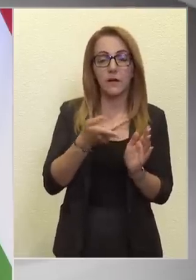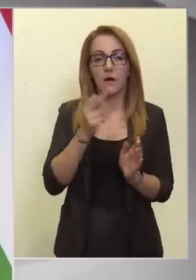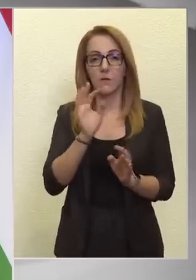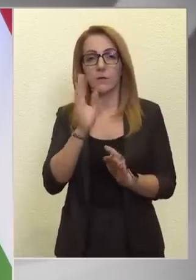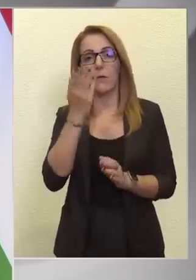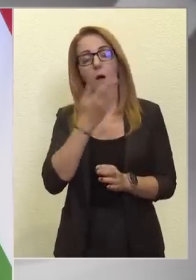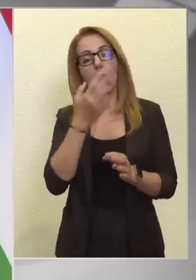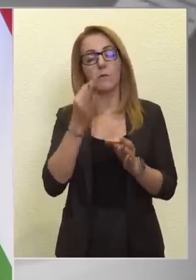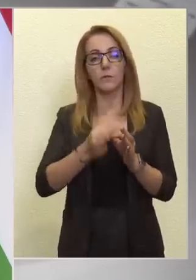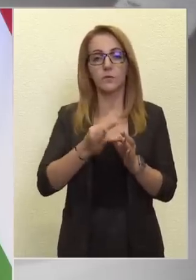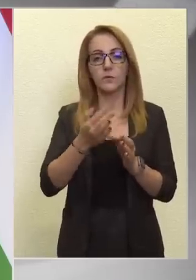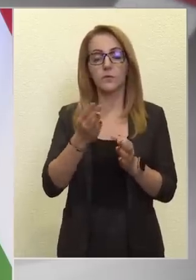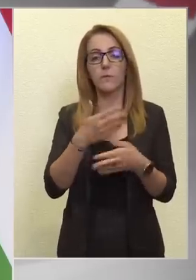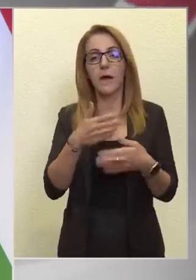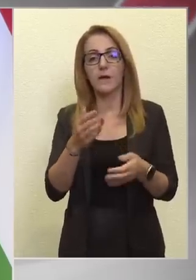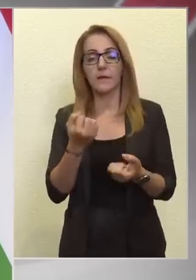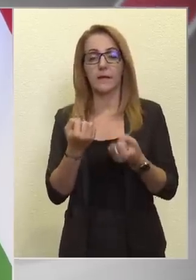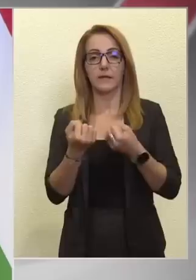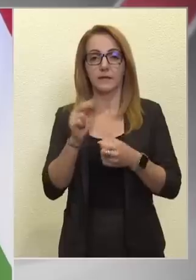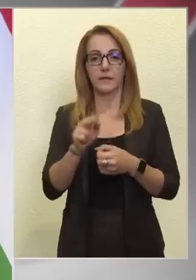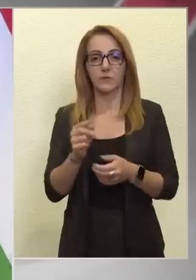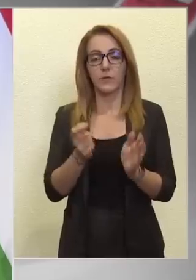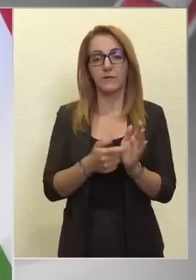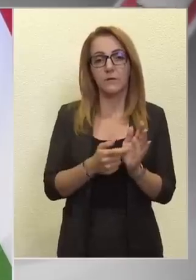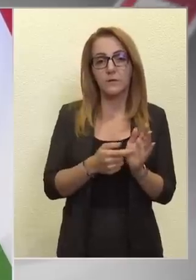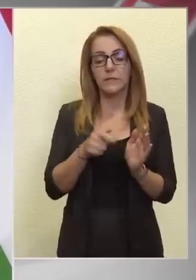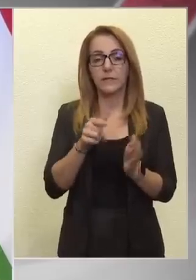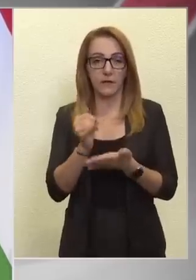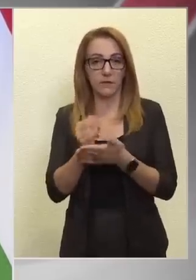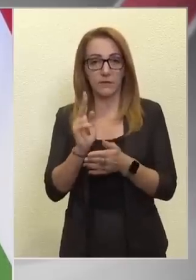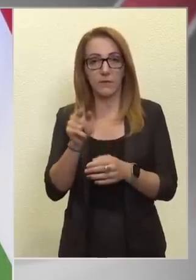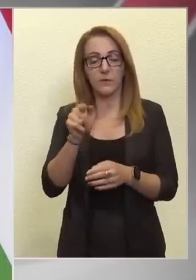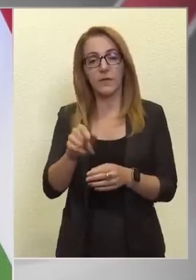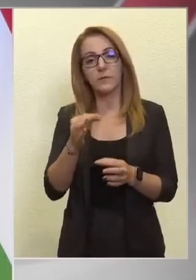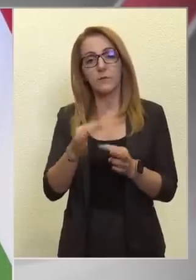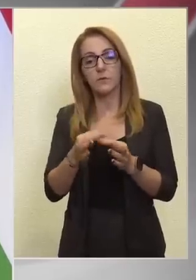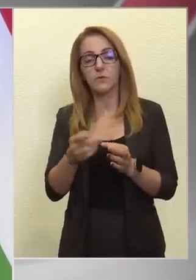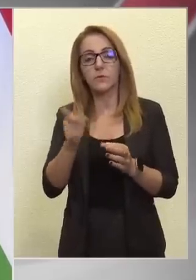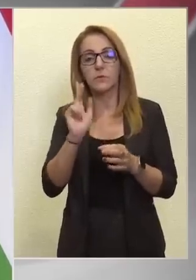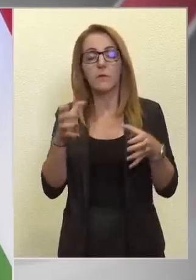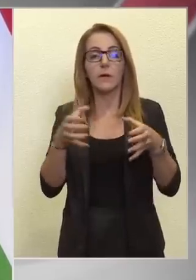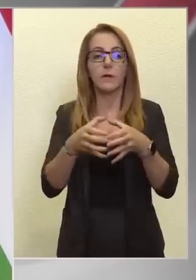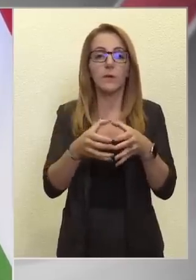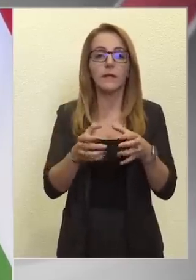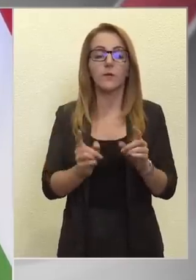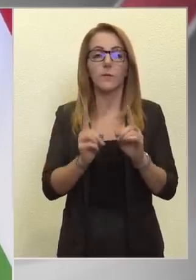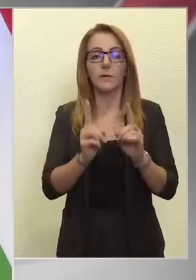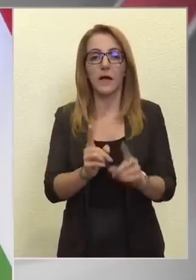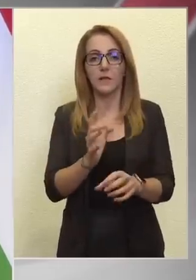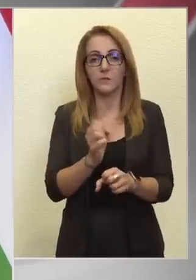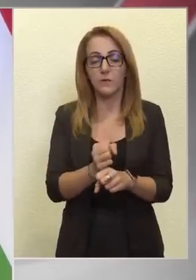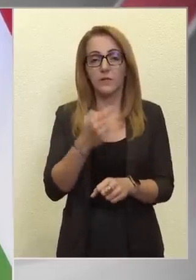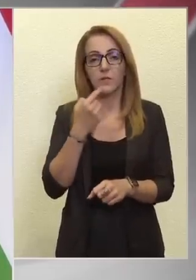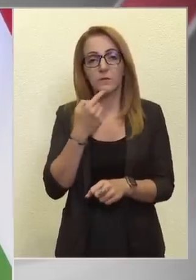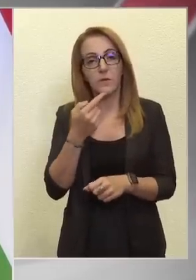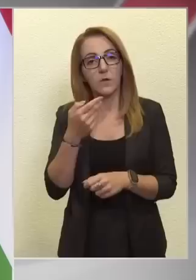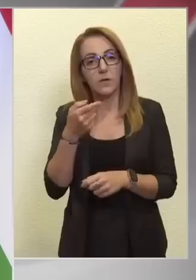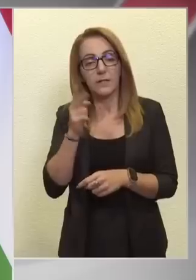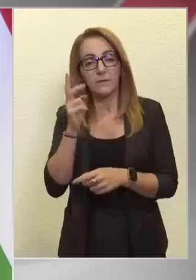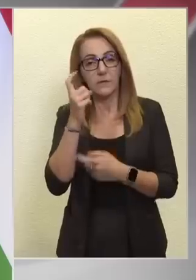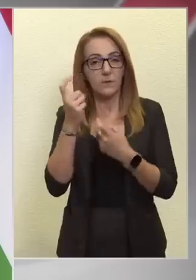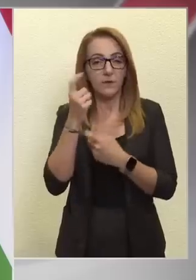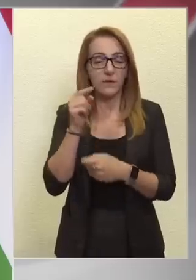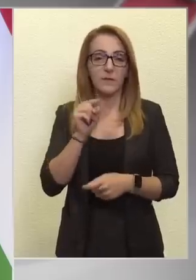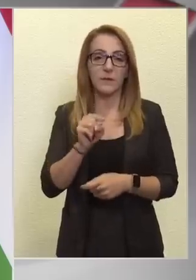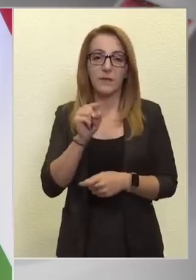hogyha pontos, és ha bármilyen egyeztetésre hivatkozik, annak is pontosnak kellene. Ennek mind igaza van, de egy szakmai kollégiumi állásfoglásnál azt mondani, hogy az nem szakmai élemény, ez